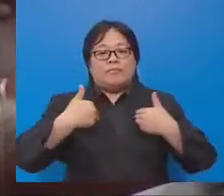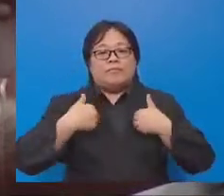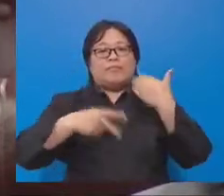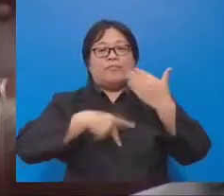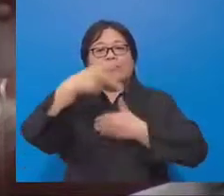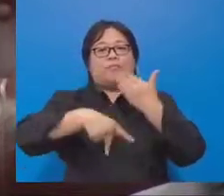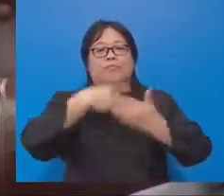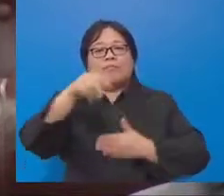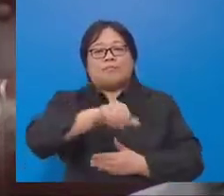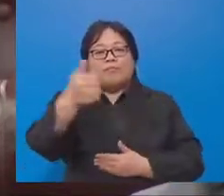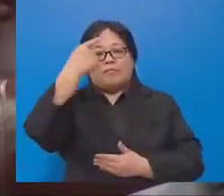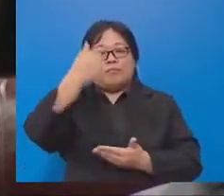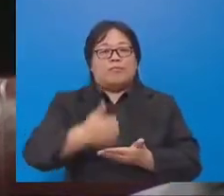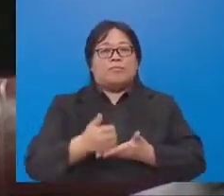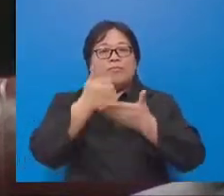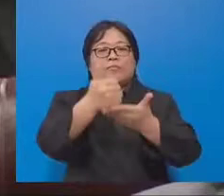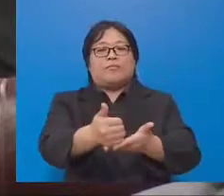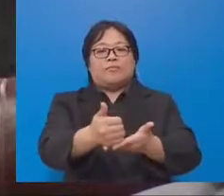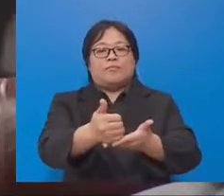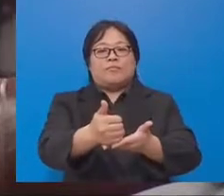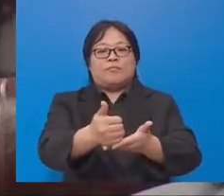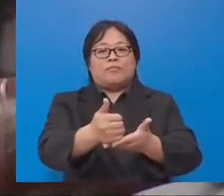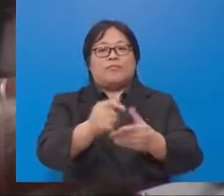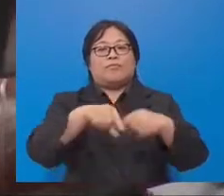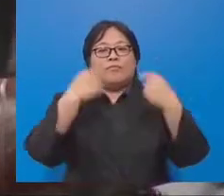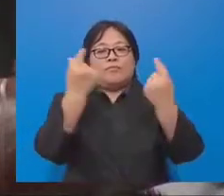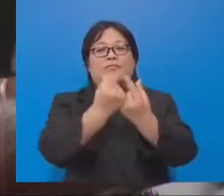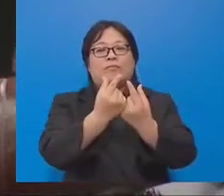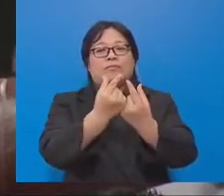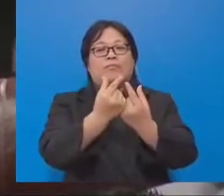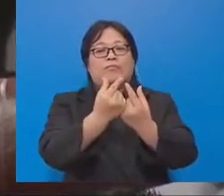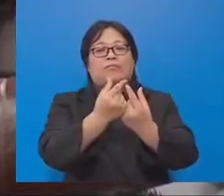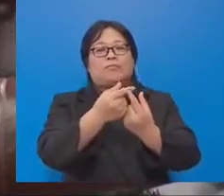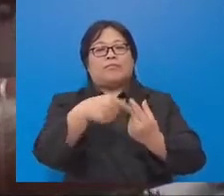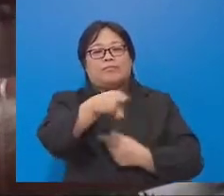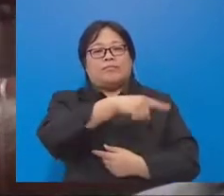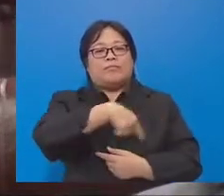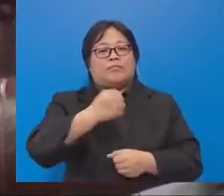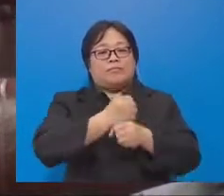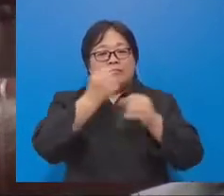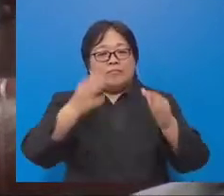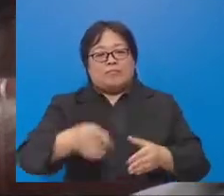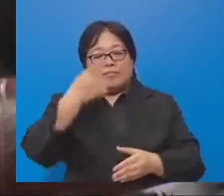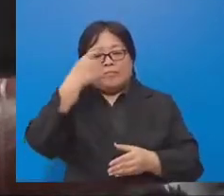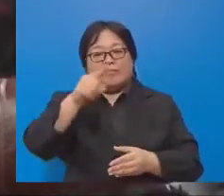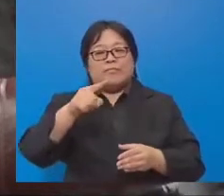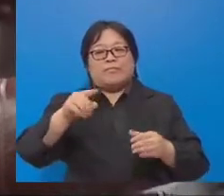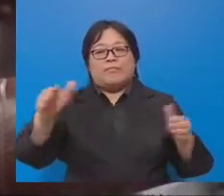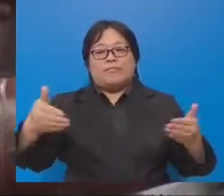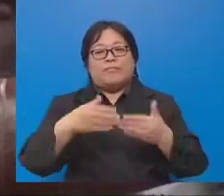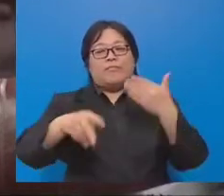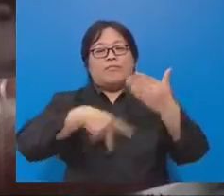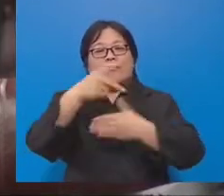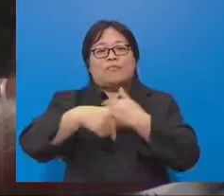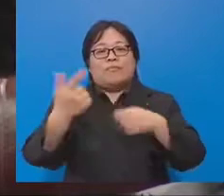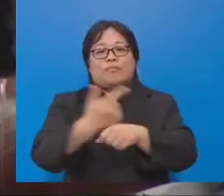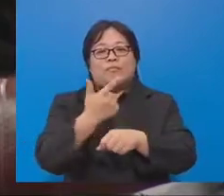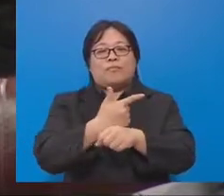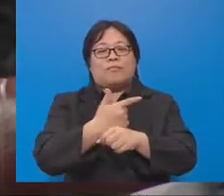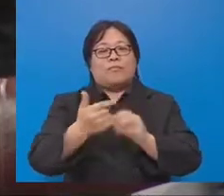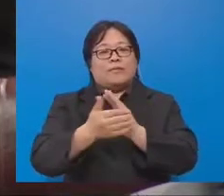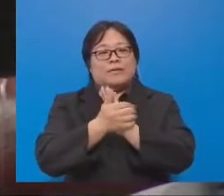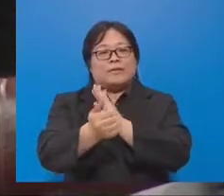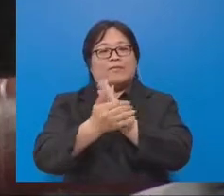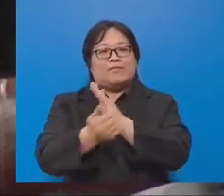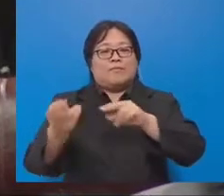-program lain untuk membantu golongan tansi asar iaitu mengadakan program latihan reskilling dan upskilling